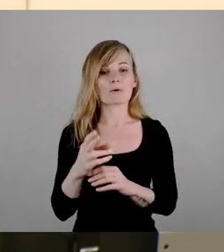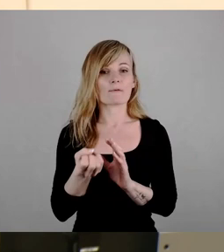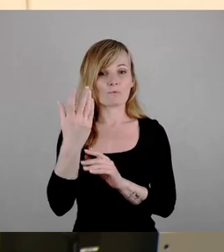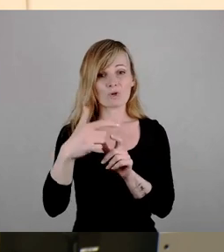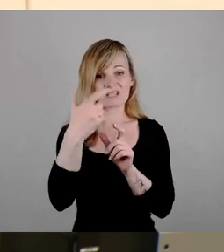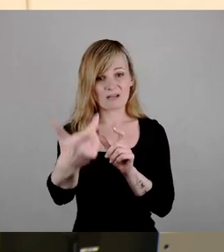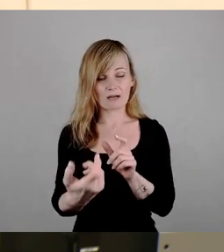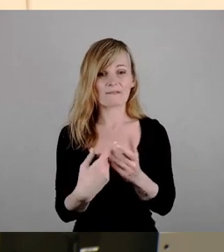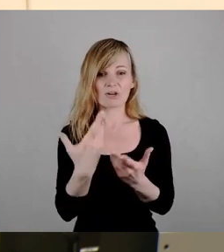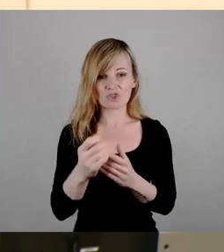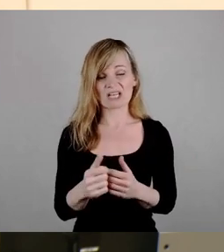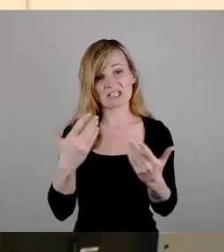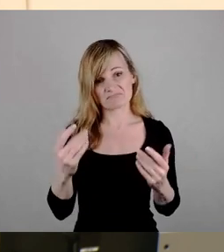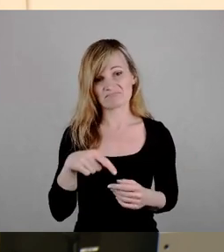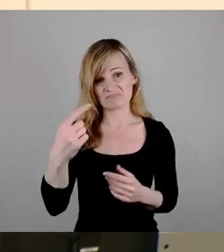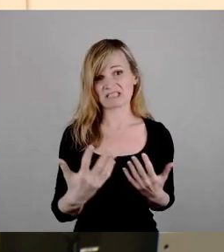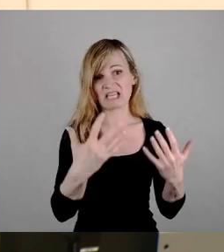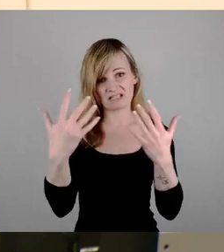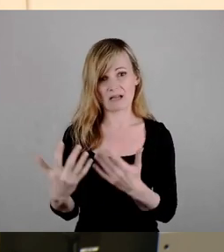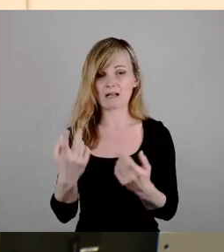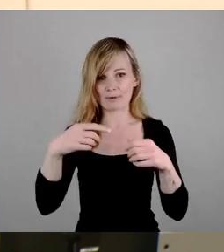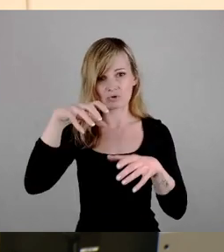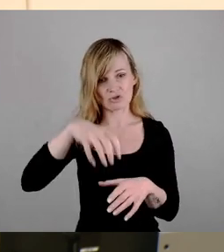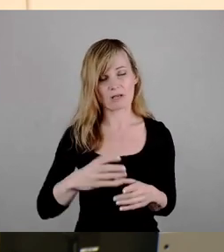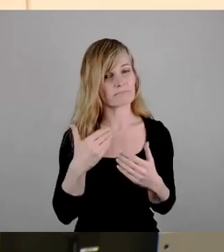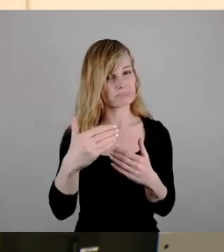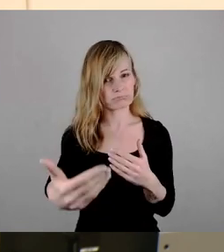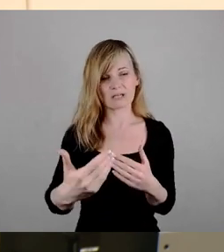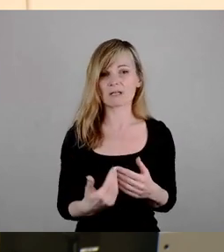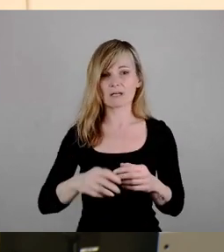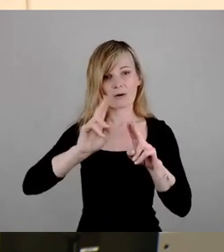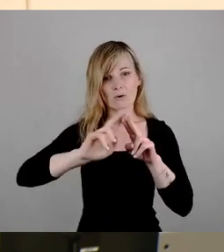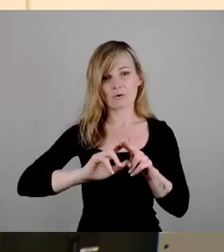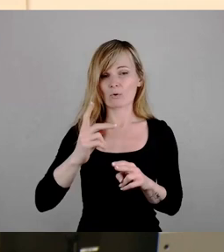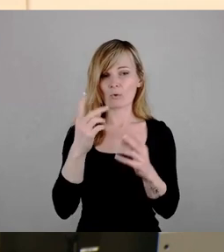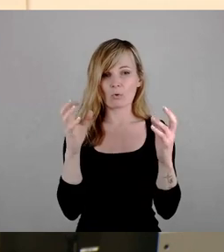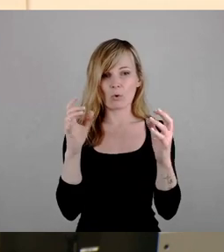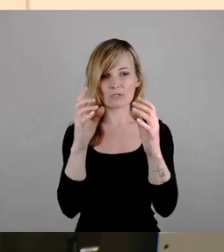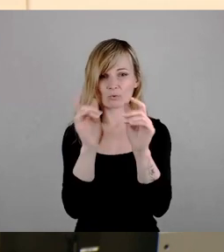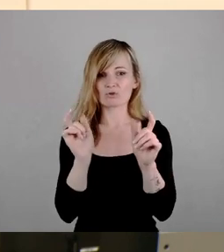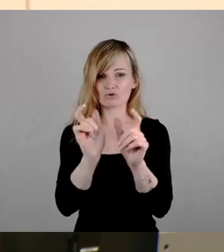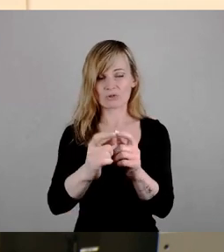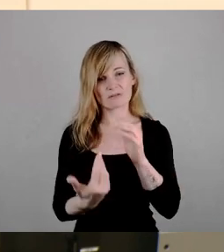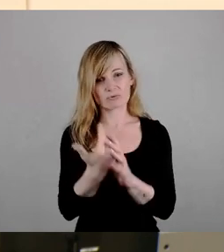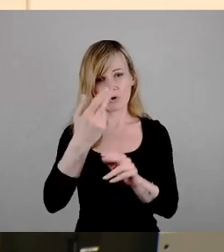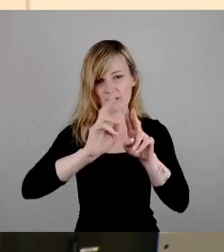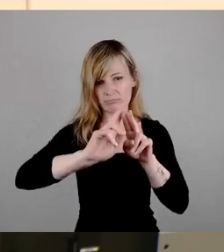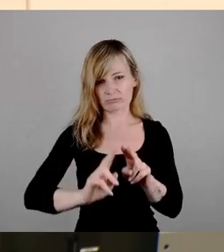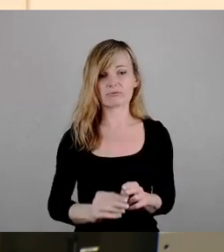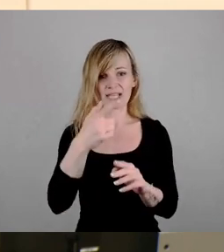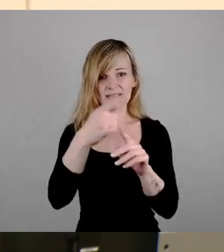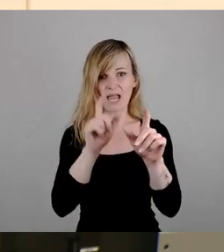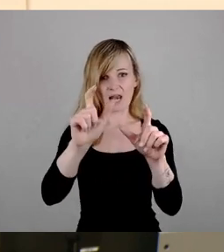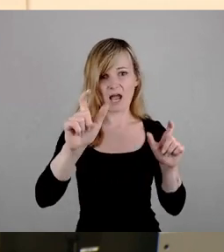als eine Baustelle haben. Der gesamte Korrosionsschutz muss erneuert werden. Es müssen teilweise auch Teile ausgetauscht werden. Das heißt,